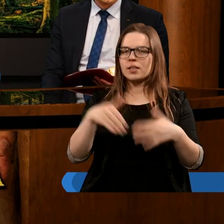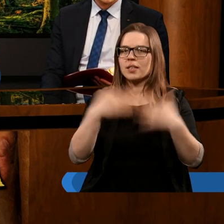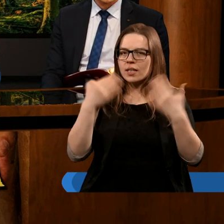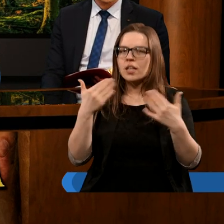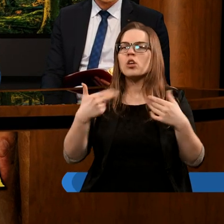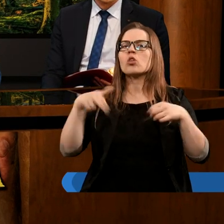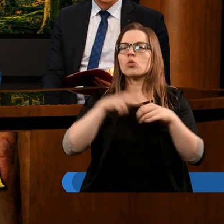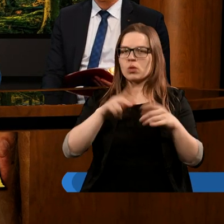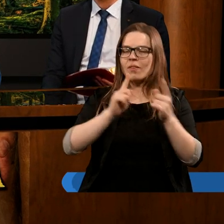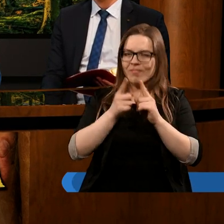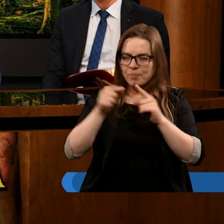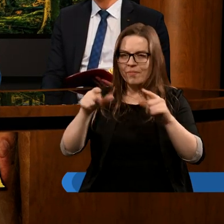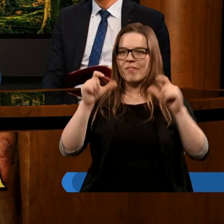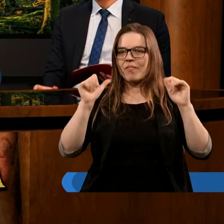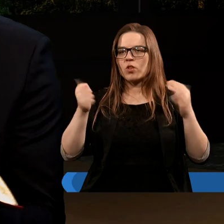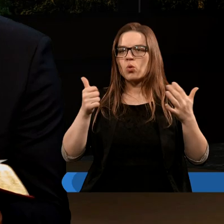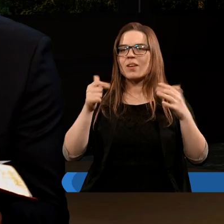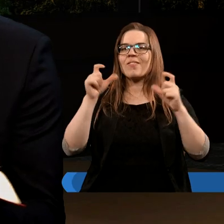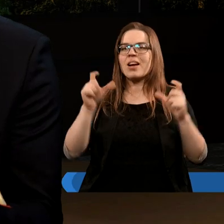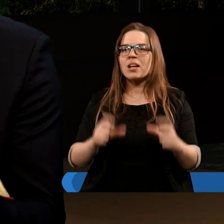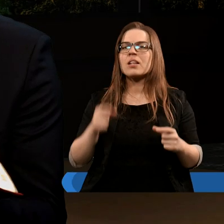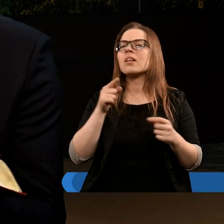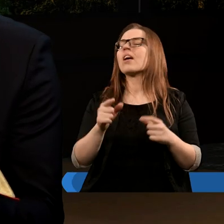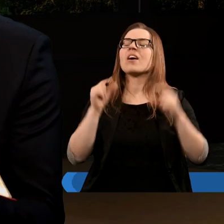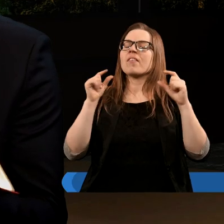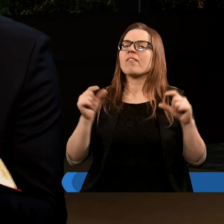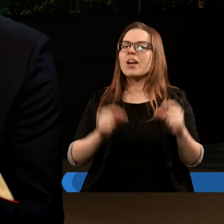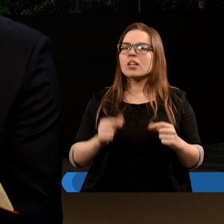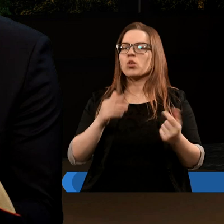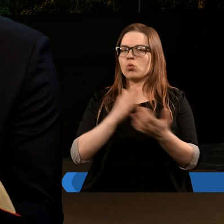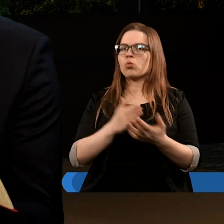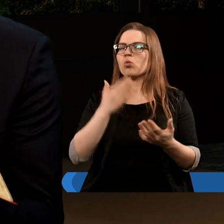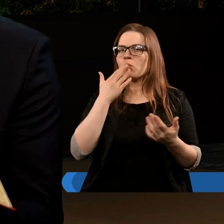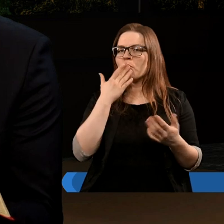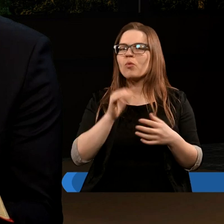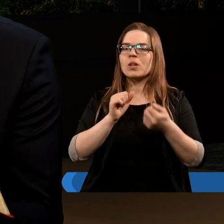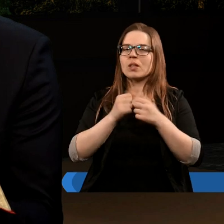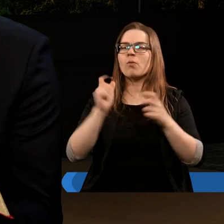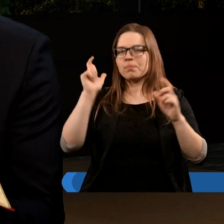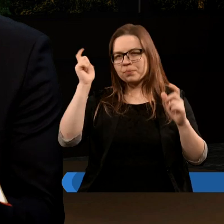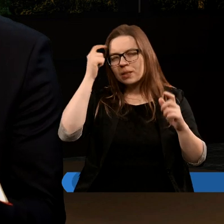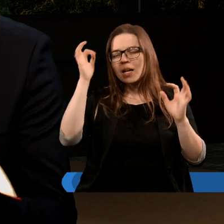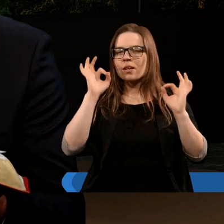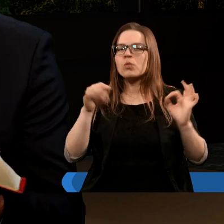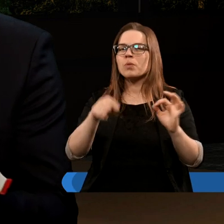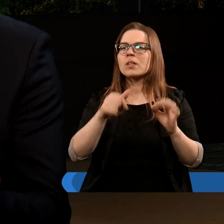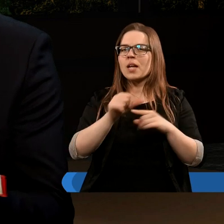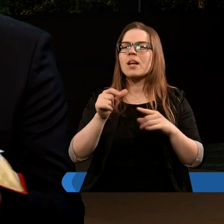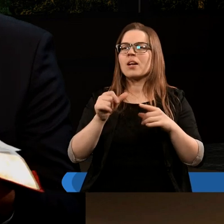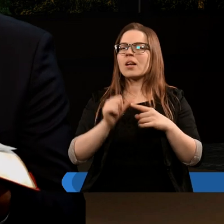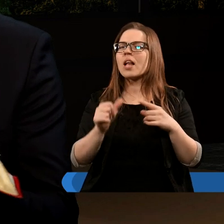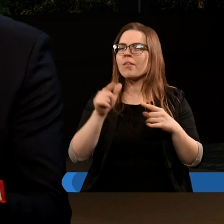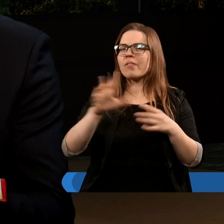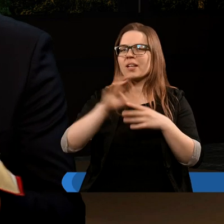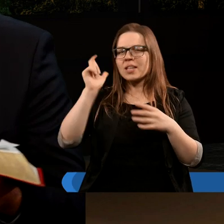dni, które są wymienione w wersecie szóstym, dlatego, że te wersety, o których już mówiliśmy, które są w centrum, dziesięć, jedenaście, one